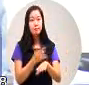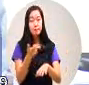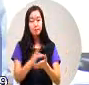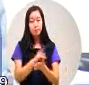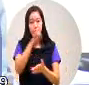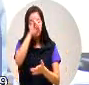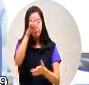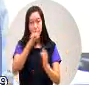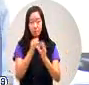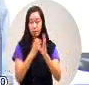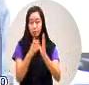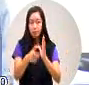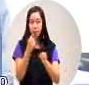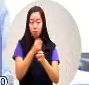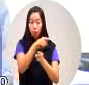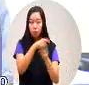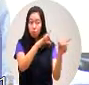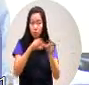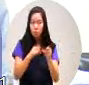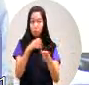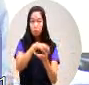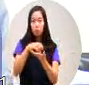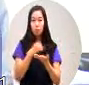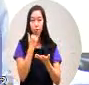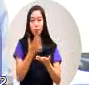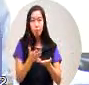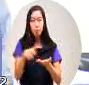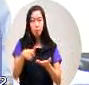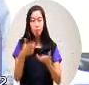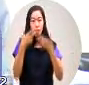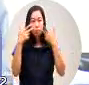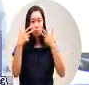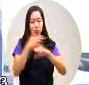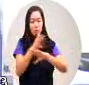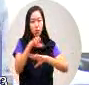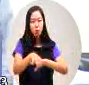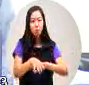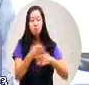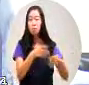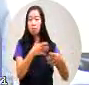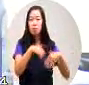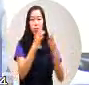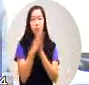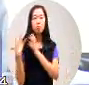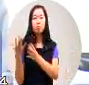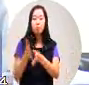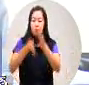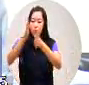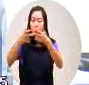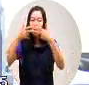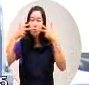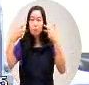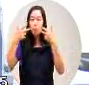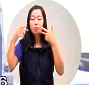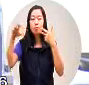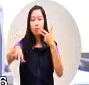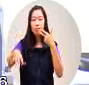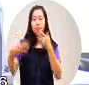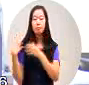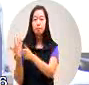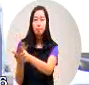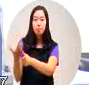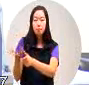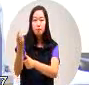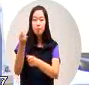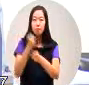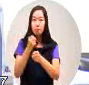后是不是可以做这样的比赛办理我们研究商都可以不要有就交给我们都会期的原住民来做公益